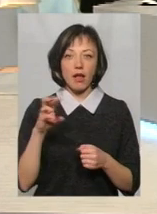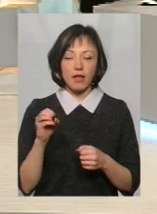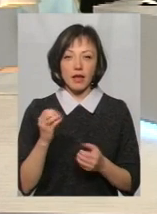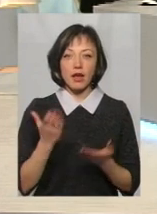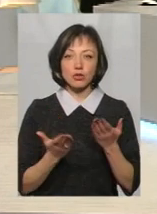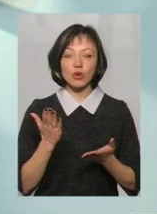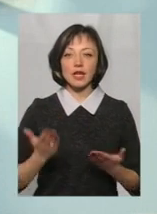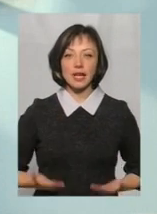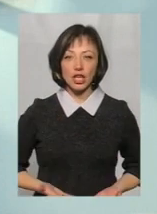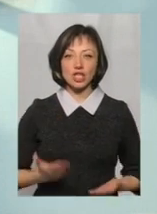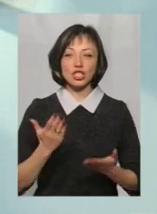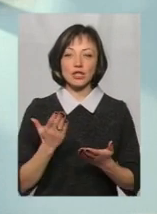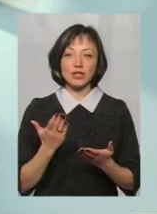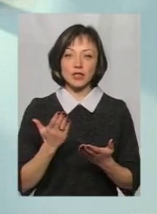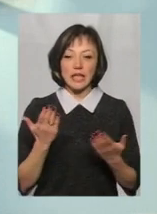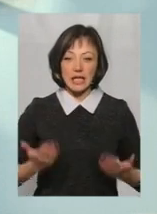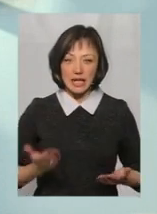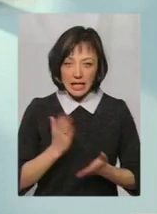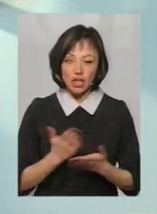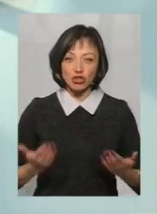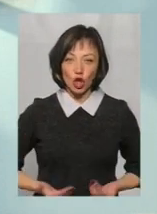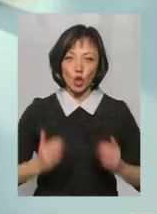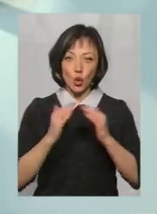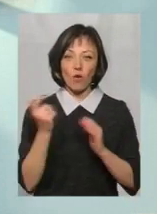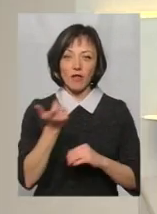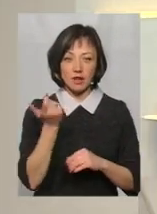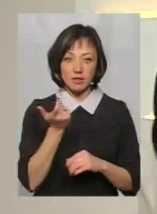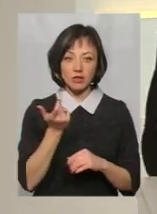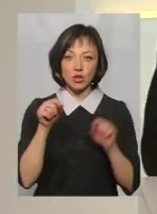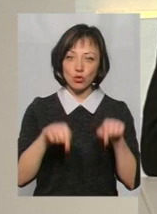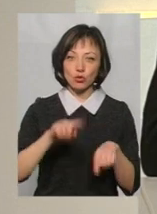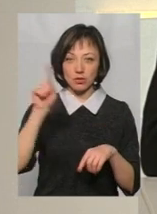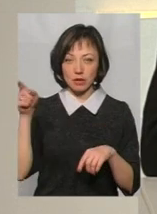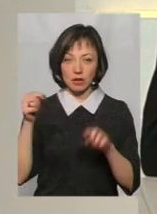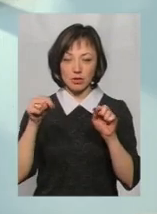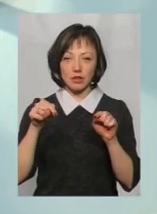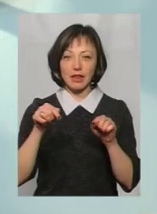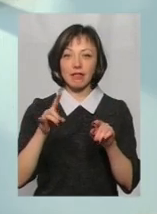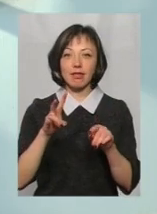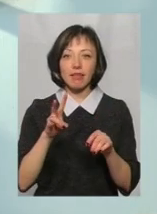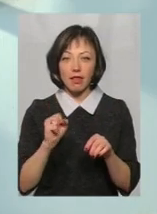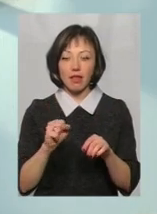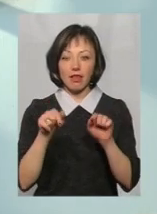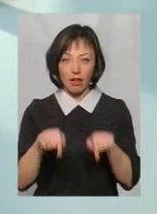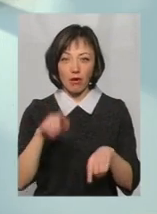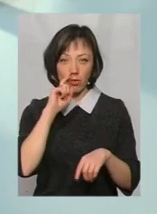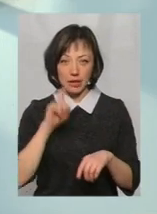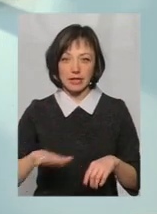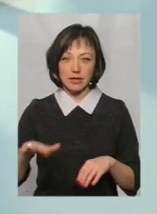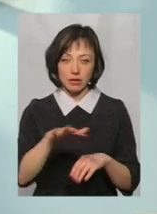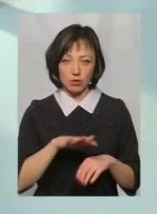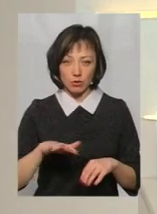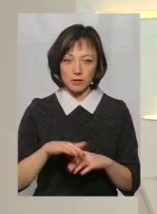підтримуємо розбирати. Якщо є житло у власності, тобто, є питання, наприклад... Житло у власності тут чи там? На підконтрольній території. А, тут.